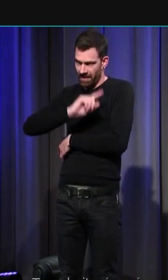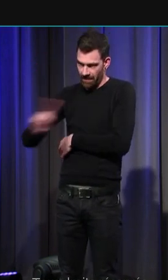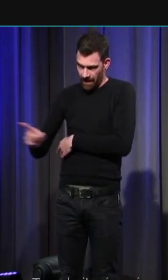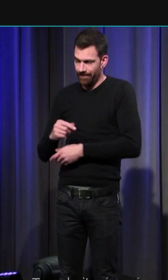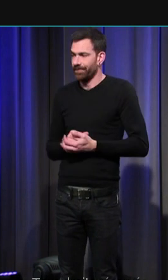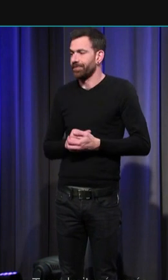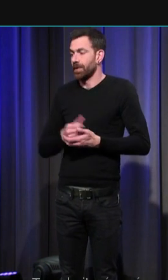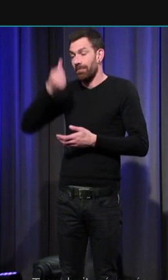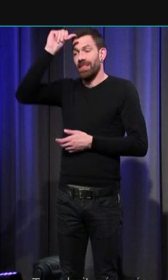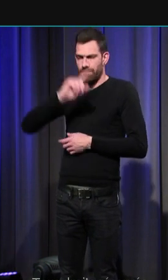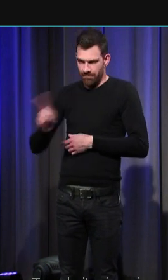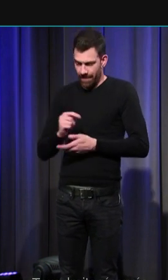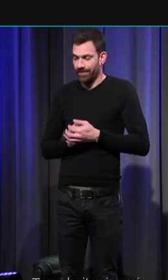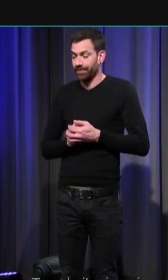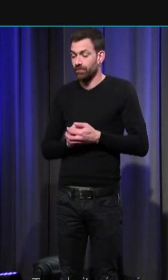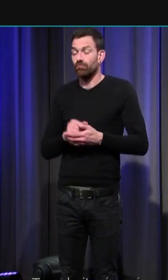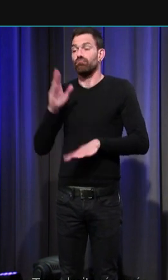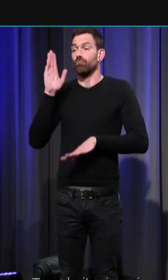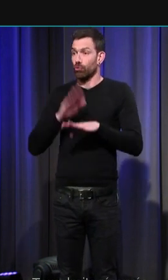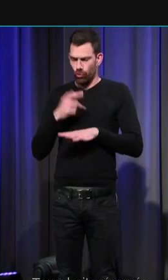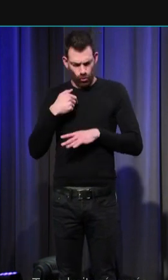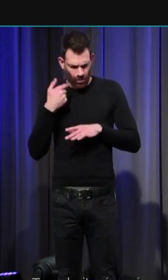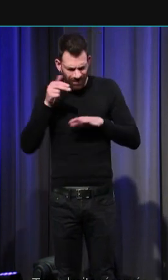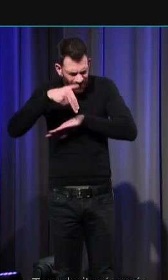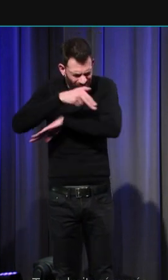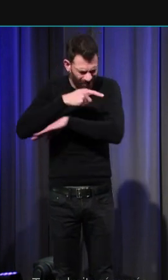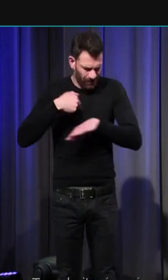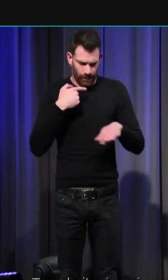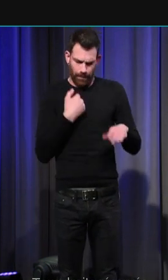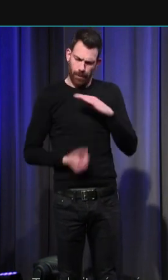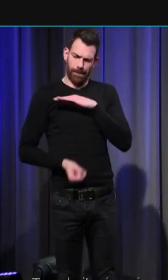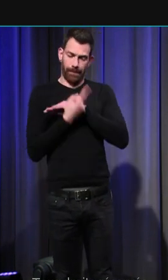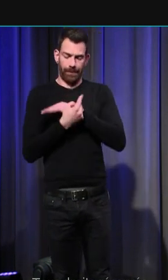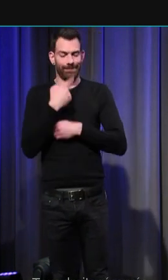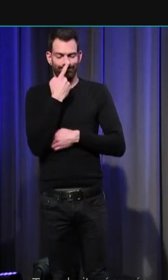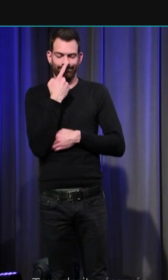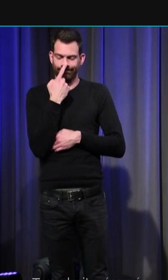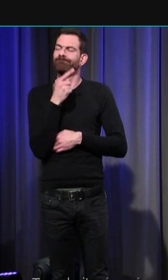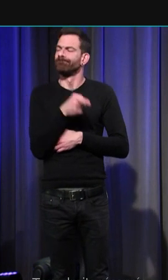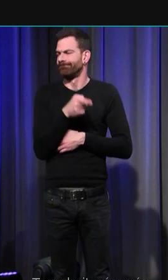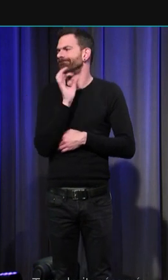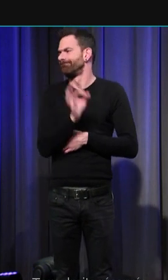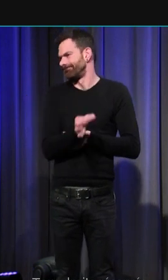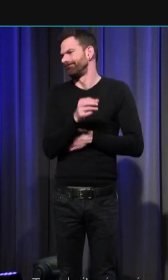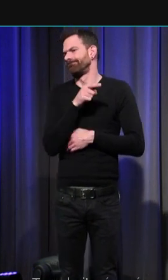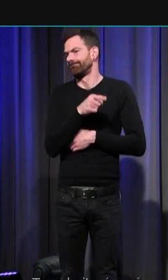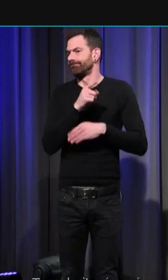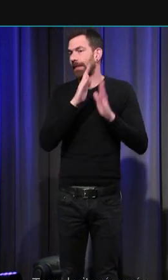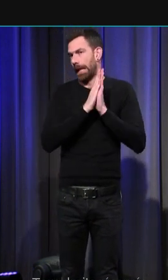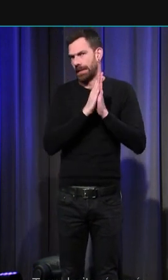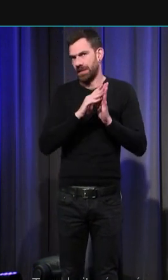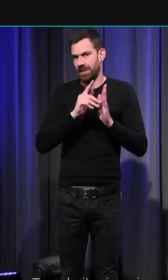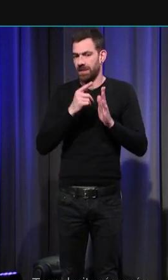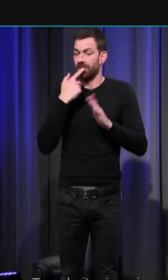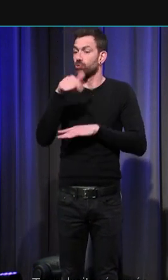vu de cette fouille très atypique et très compliquée on a pu en déduire que nous avions une église qui datait